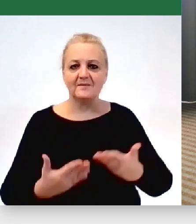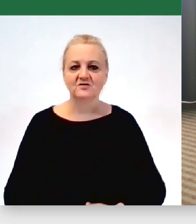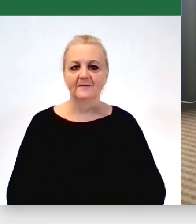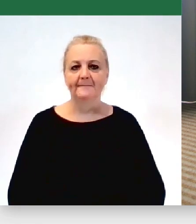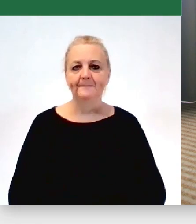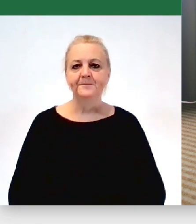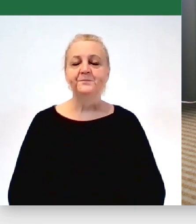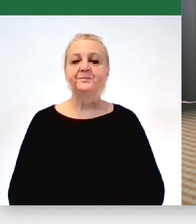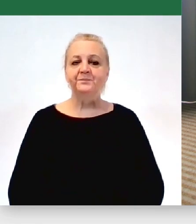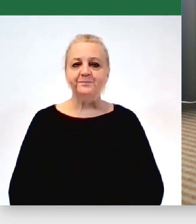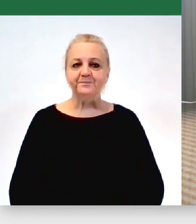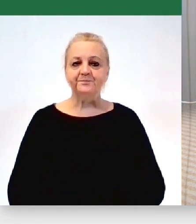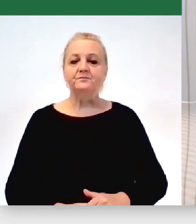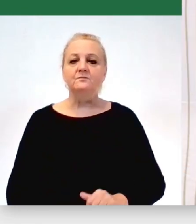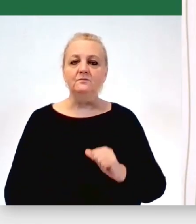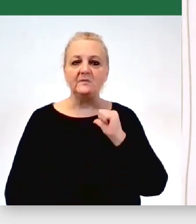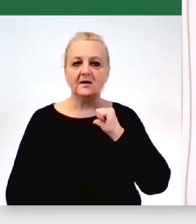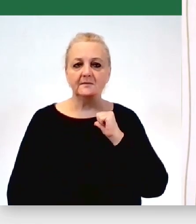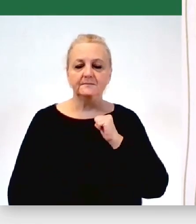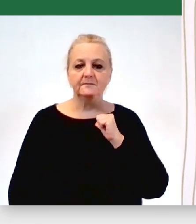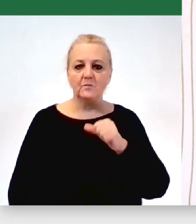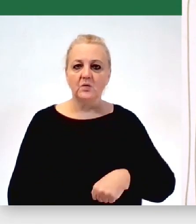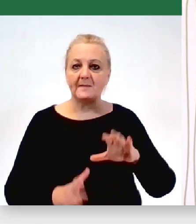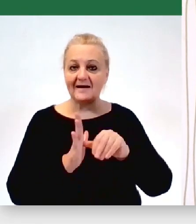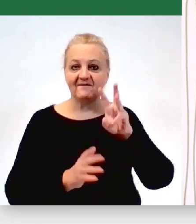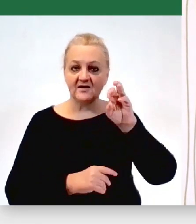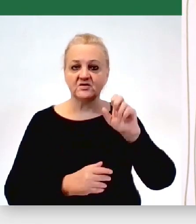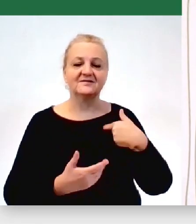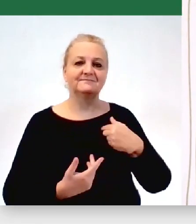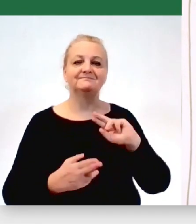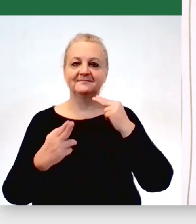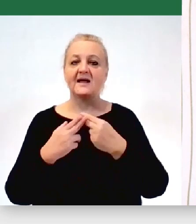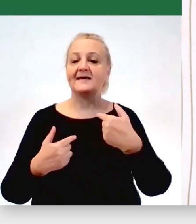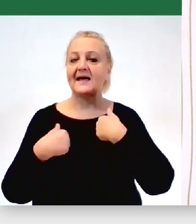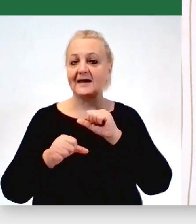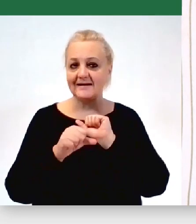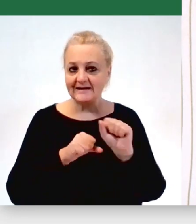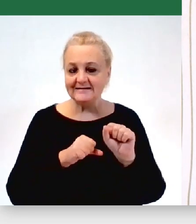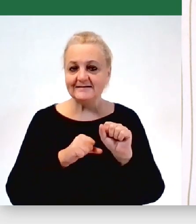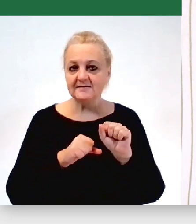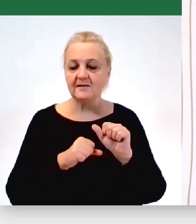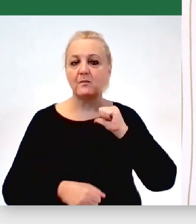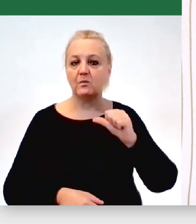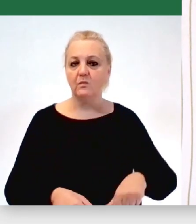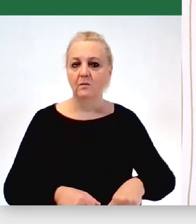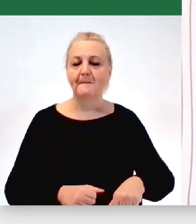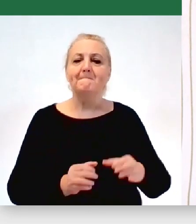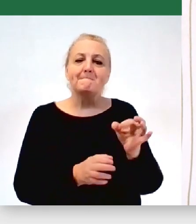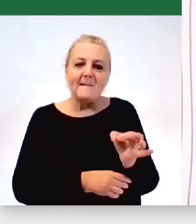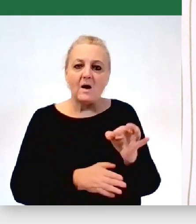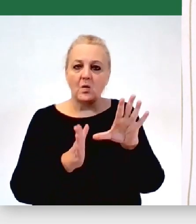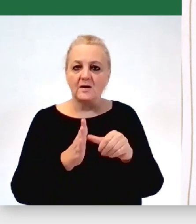Konieczna, Nozel, burmistrz miasta i gminy Pieszyce i tutaj czuję się wywołana do odpowiedzi, bo ja jestem burmistrzem niewielkiego miasta,